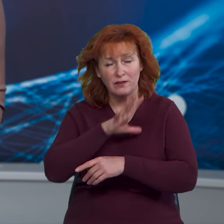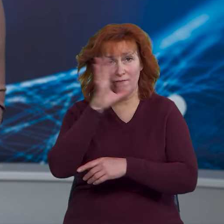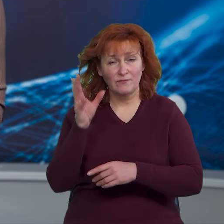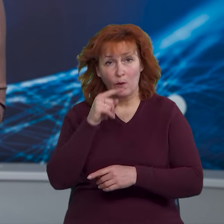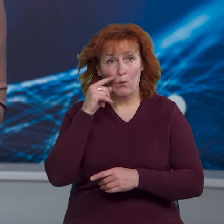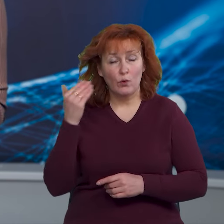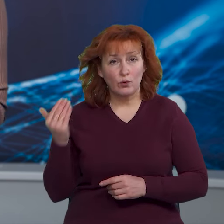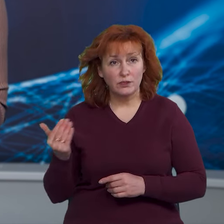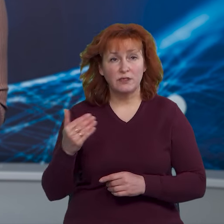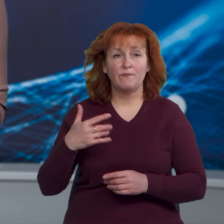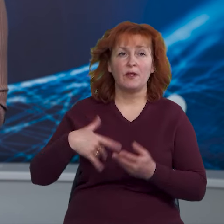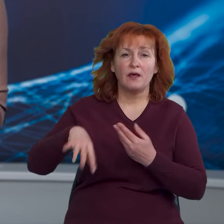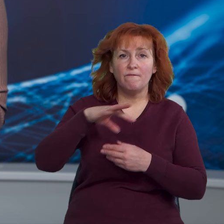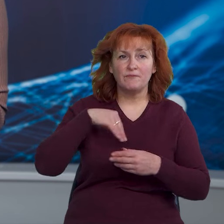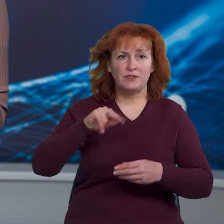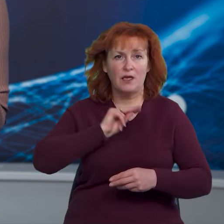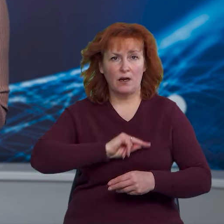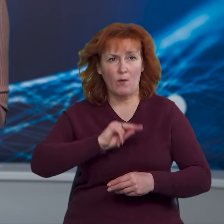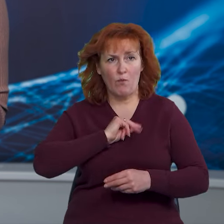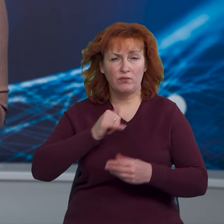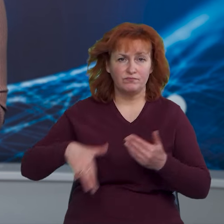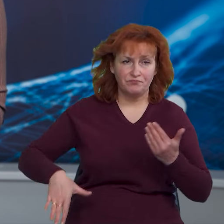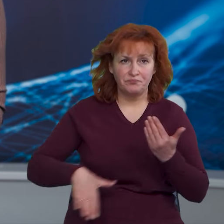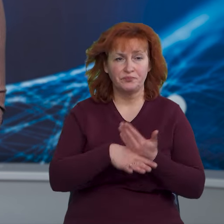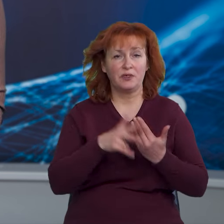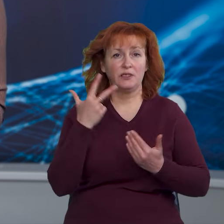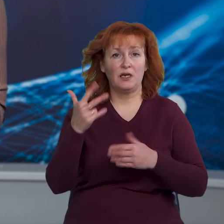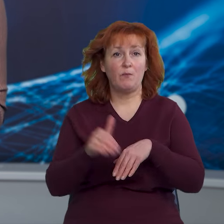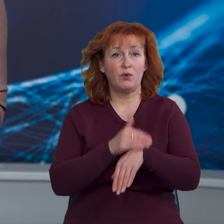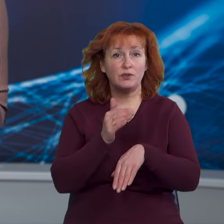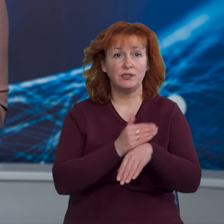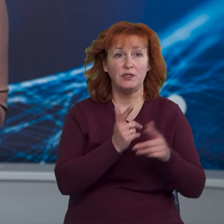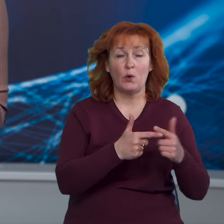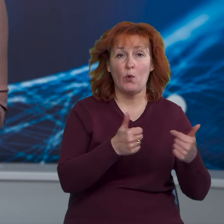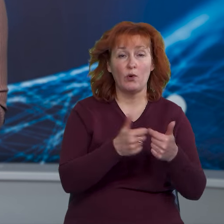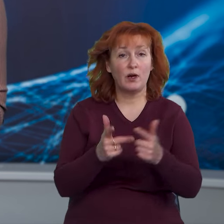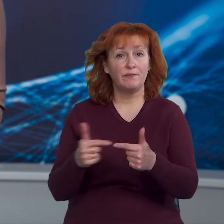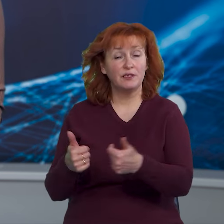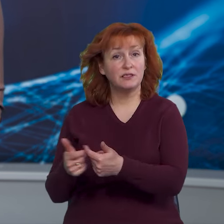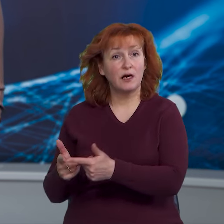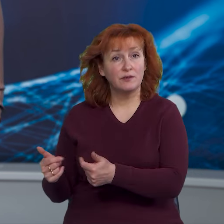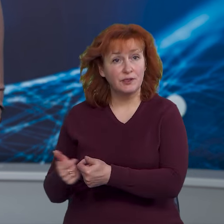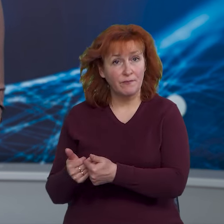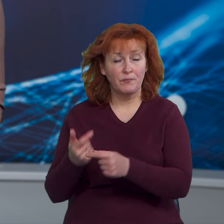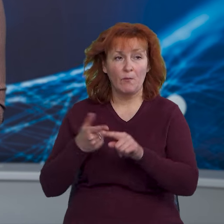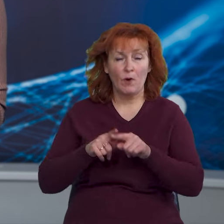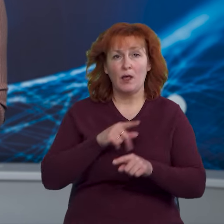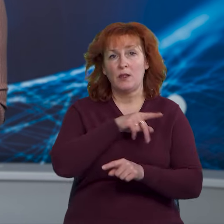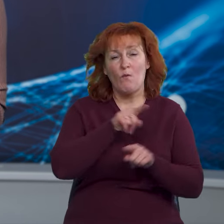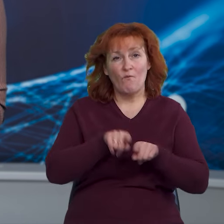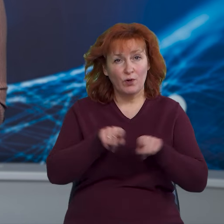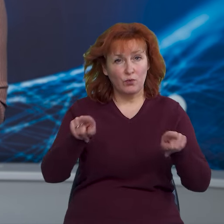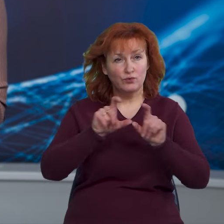Дехтяренко, всі роботи профінансували три благодійні організації. Для цього у Ічнянській громаді розробили кошторисну